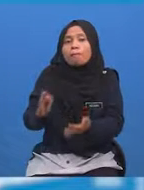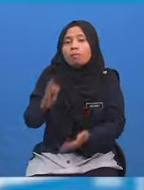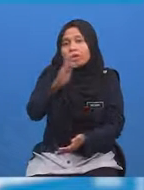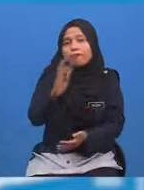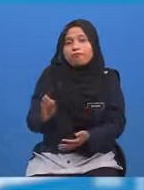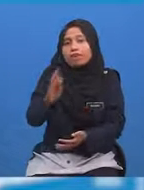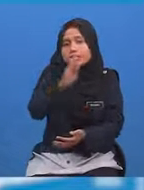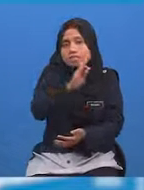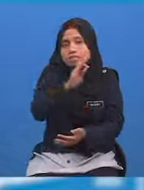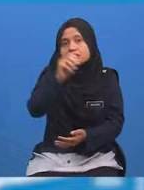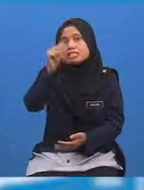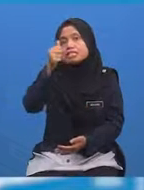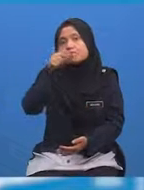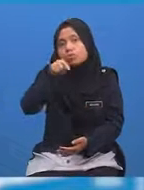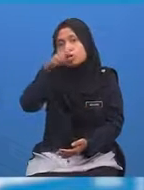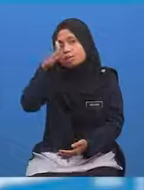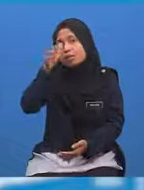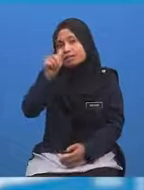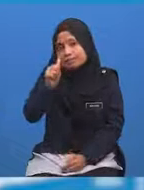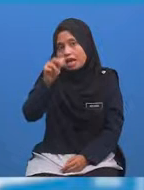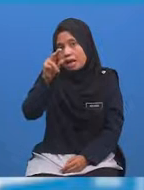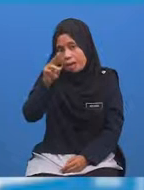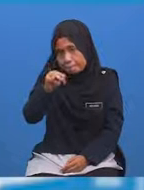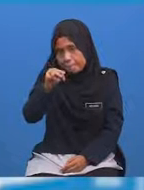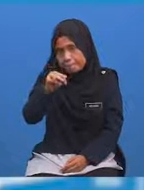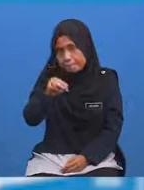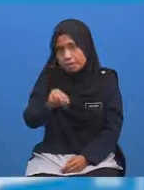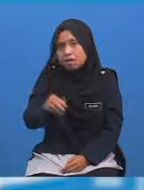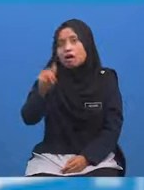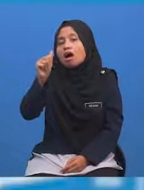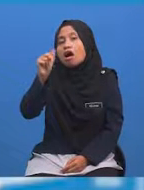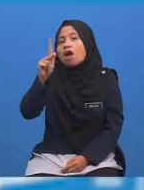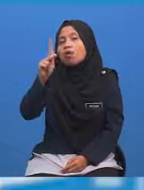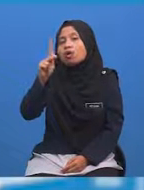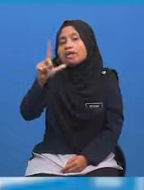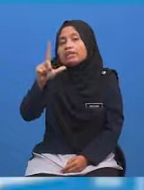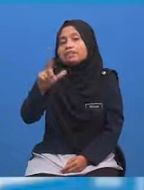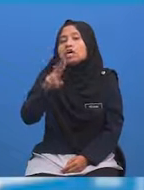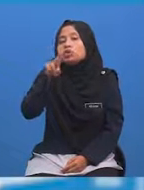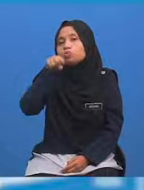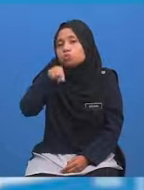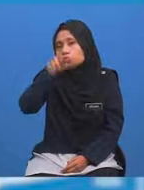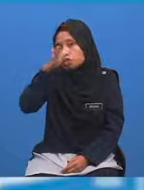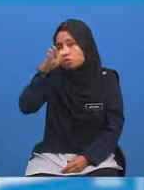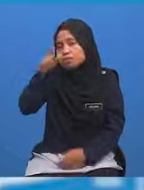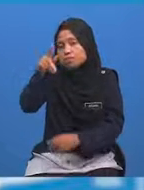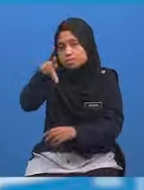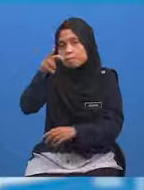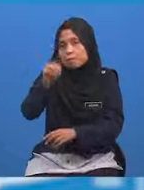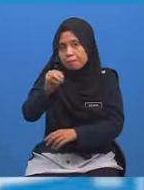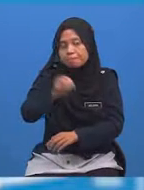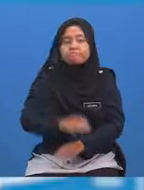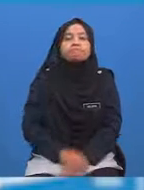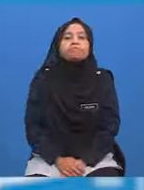Pukul 10.15 pagi Dan Outland Pukul 2.15 petang